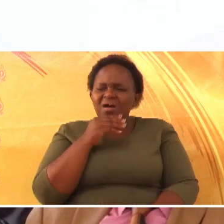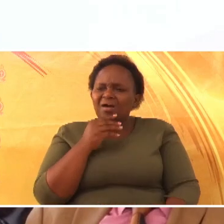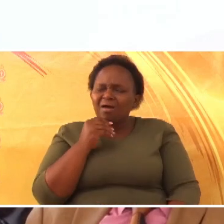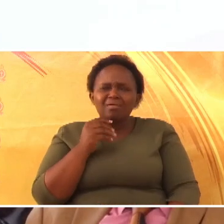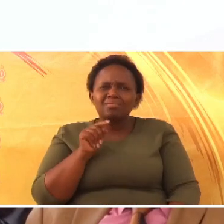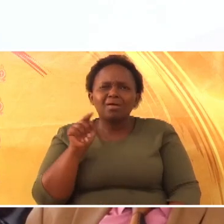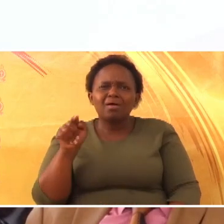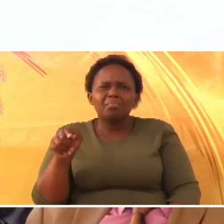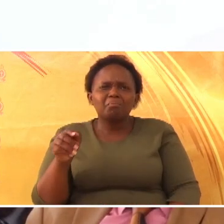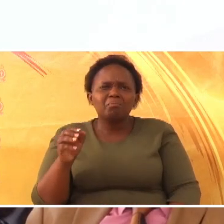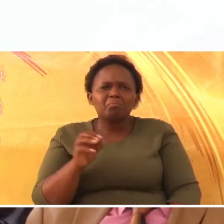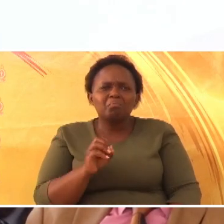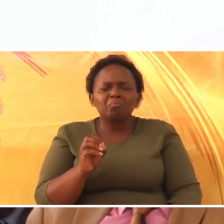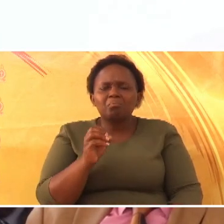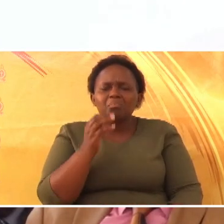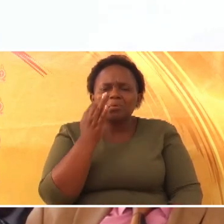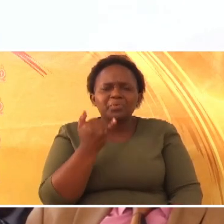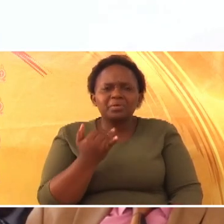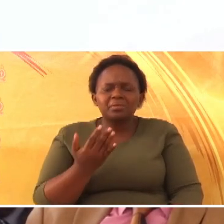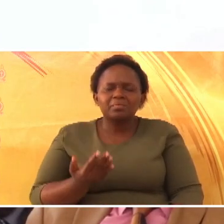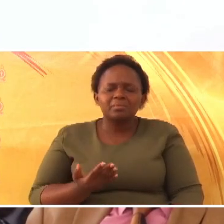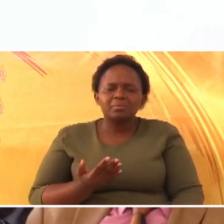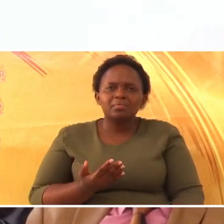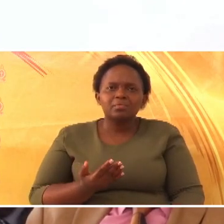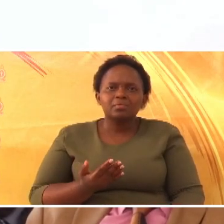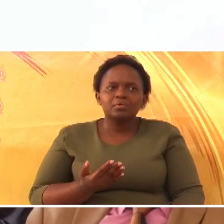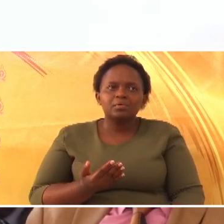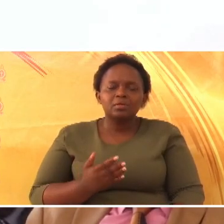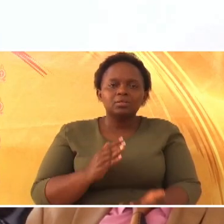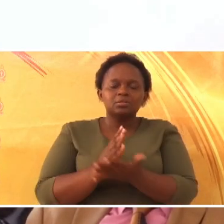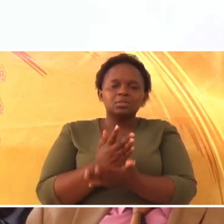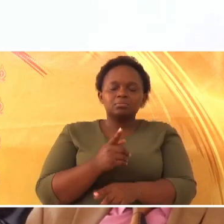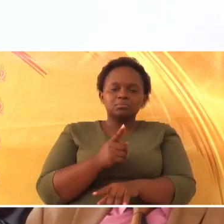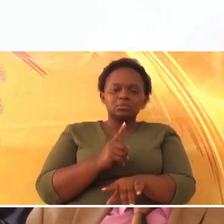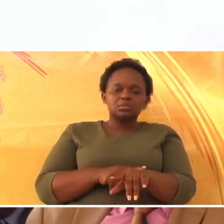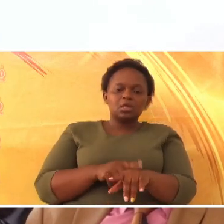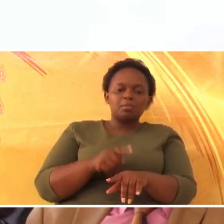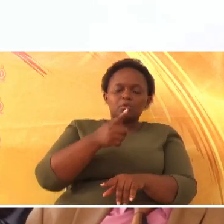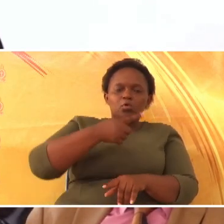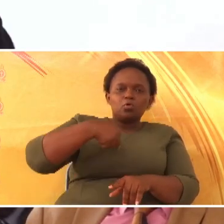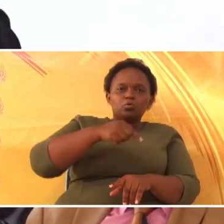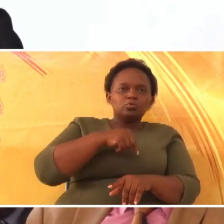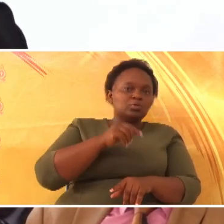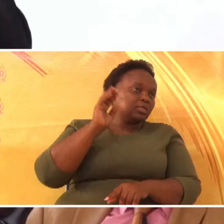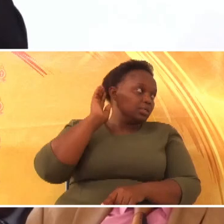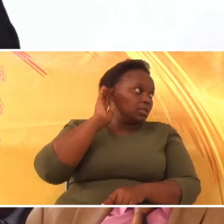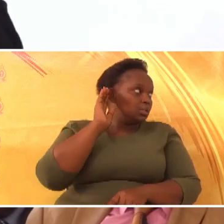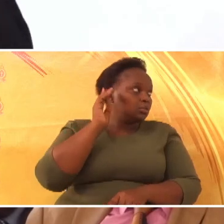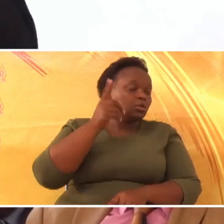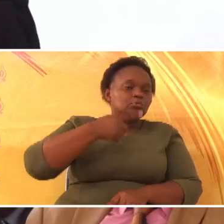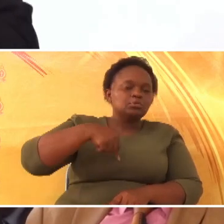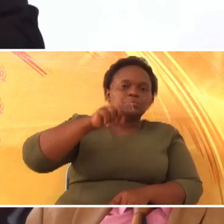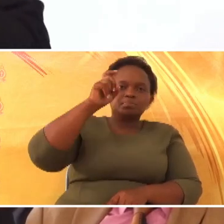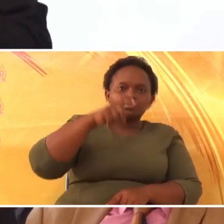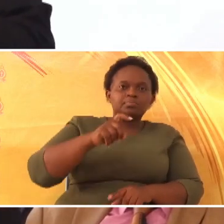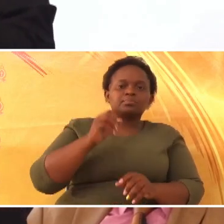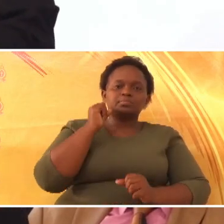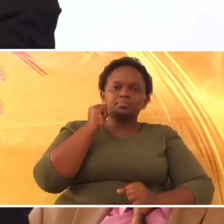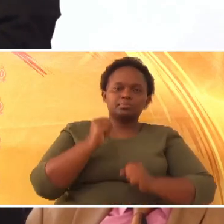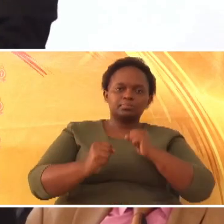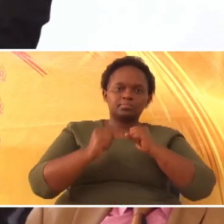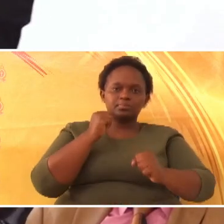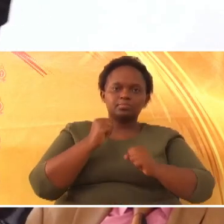huwa, wenda wapi? Na, tunabiwa, we must run as a team.